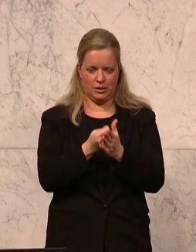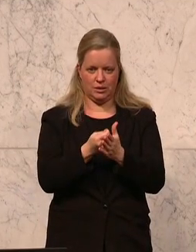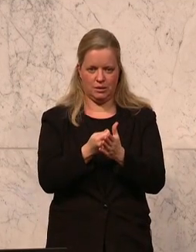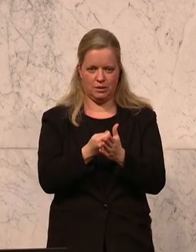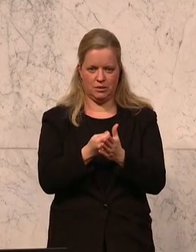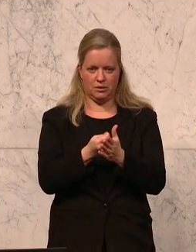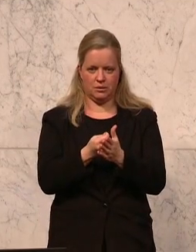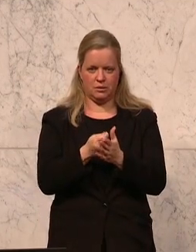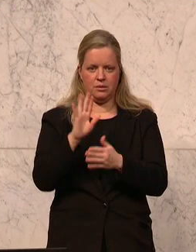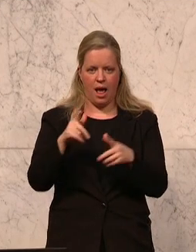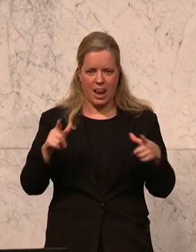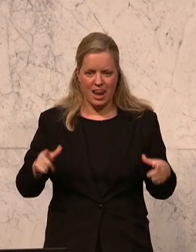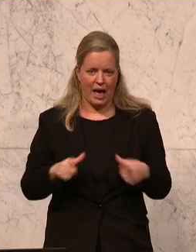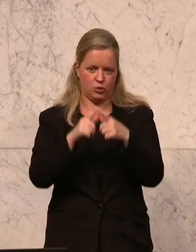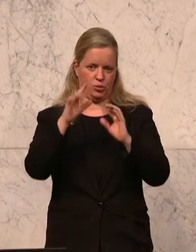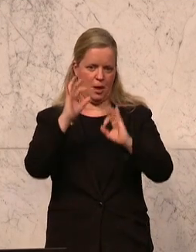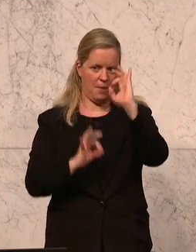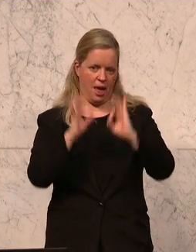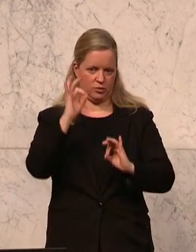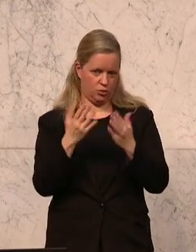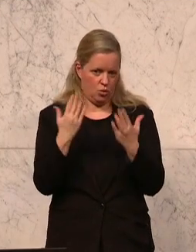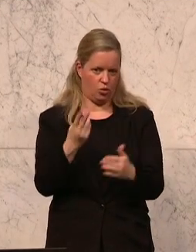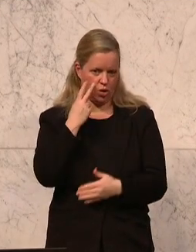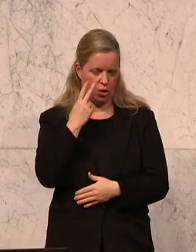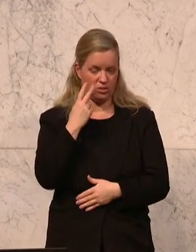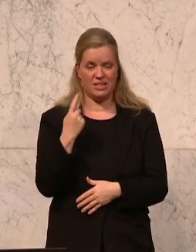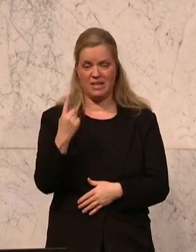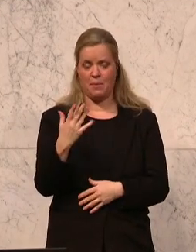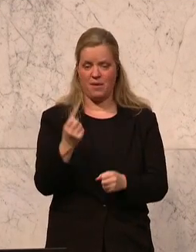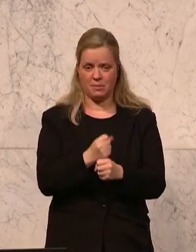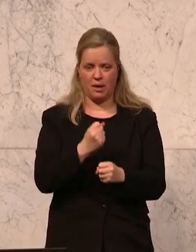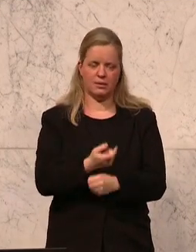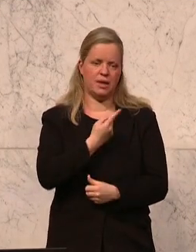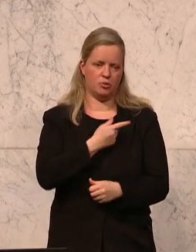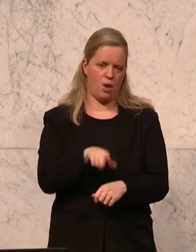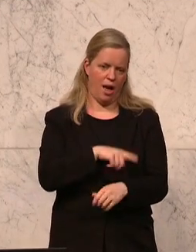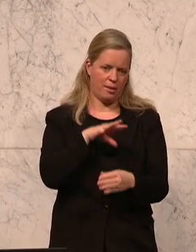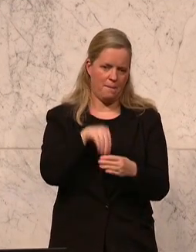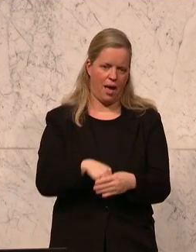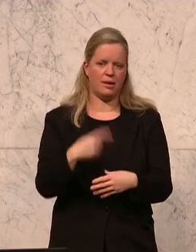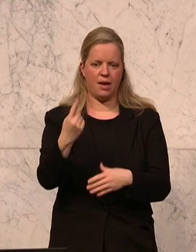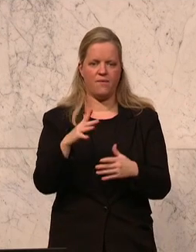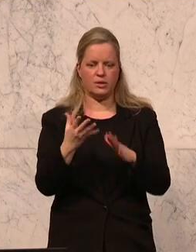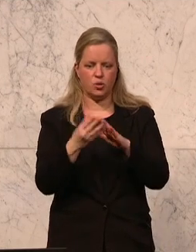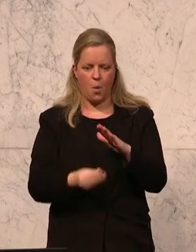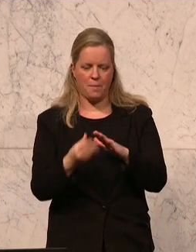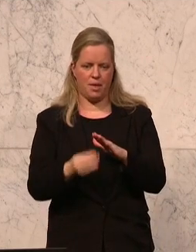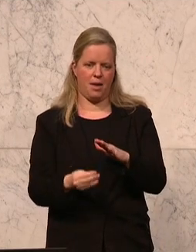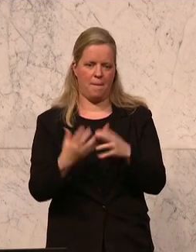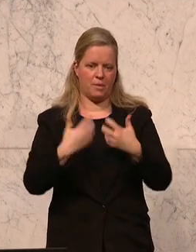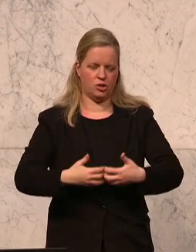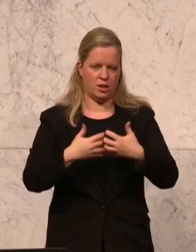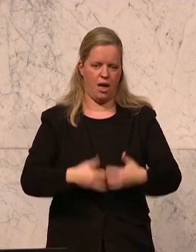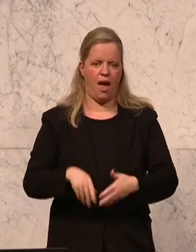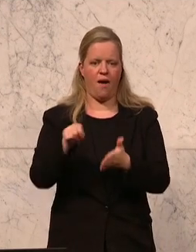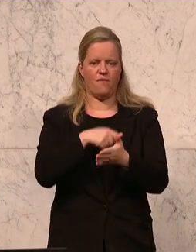Ihre Leistungsbilanz. Was machen Sie? Sie werfen, das kenne ich, ich bin auch schon länger im Geschäft, Sie werfen wieder die Kopiermaschine jetzt an, die Wahlkampf